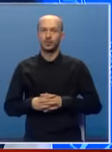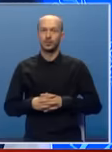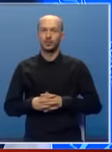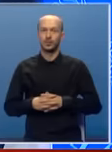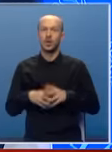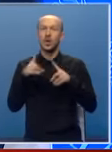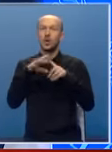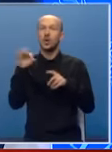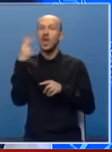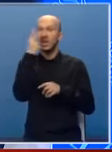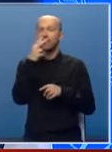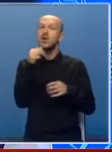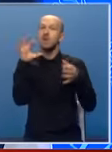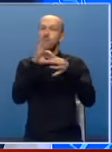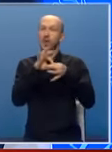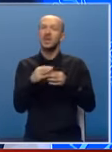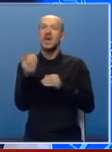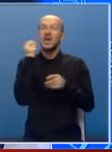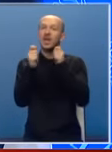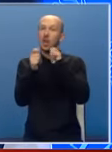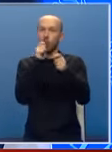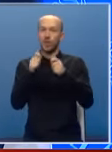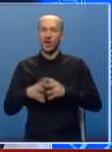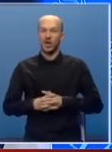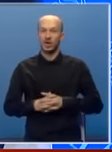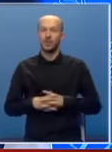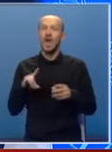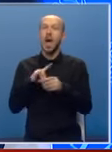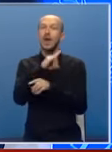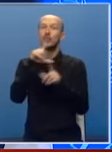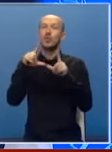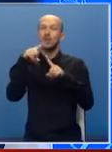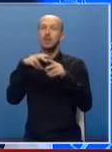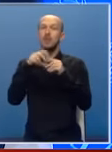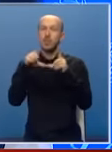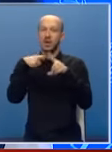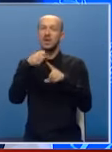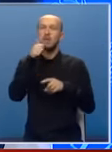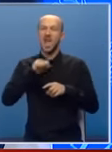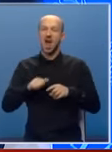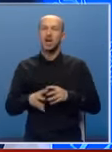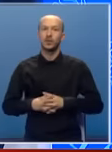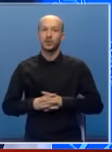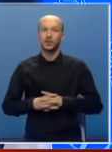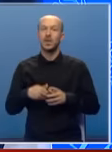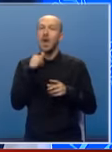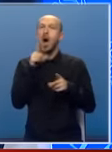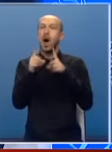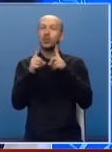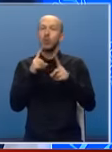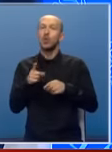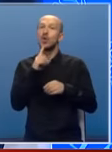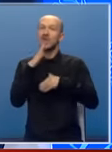Tu je, naravno, i projekti ranije dogovoreni. Aerodrom u Trebinju, Buk Bijela, tu je i autoput